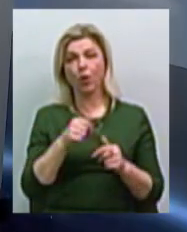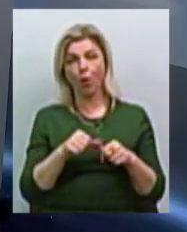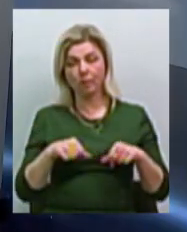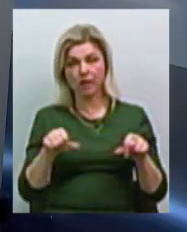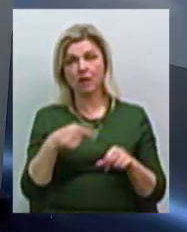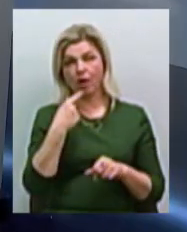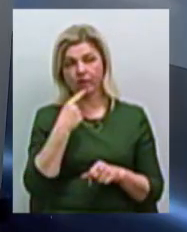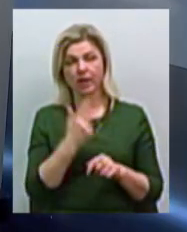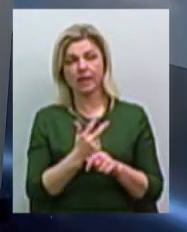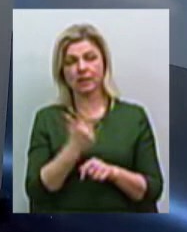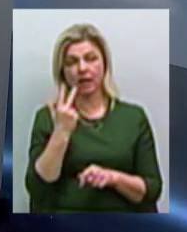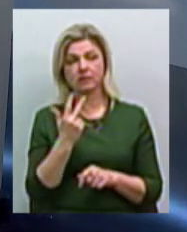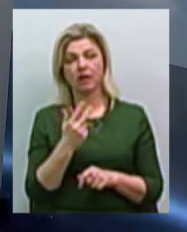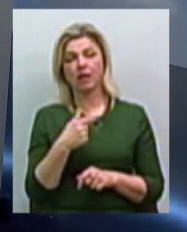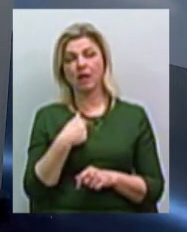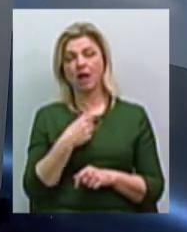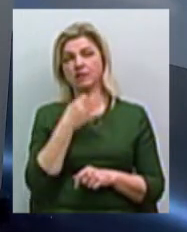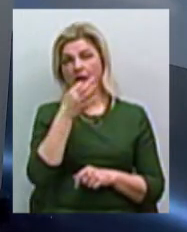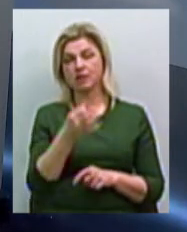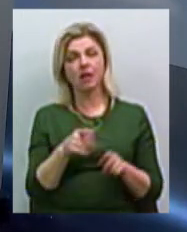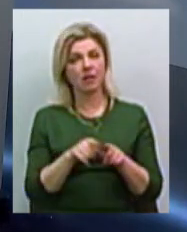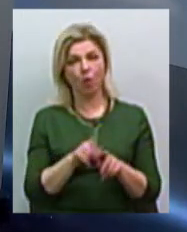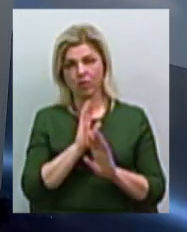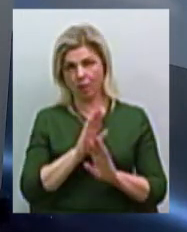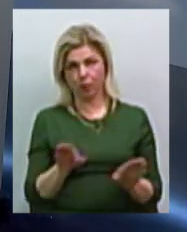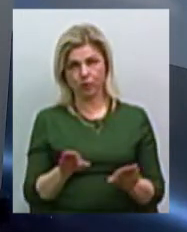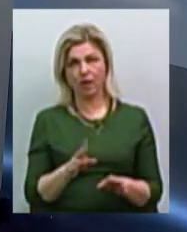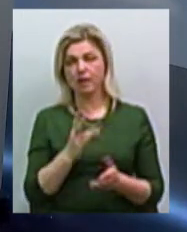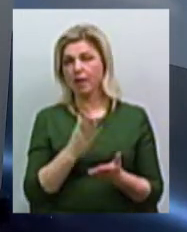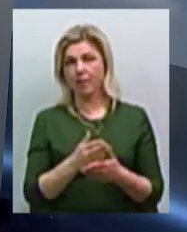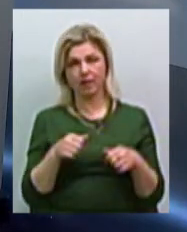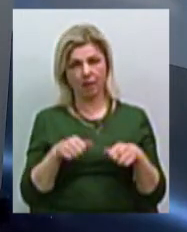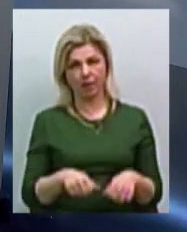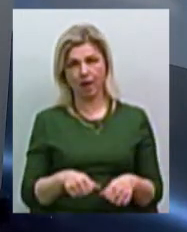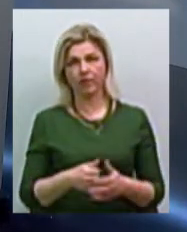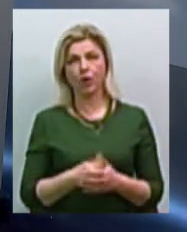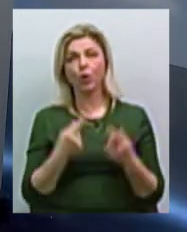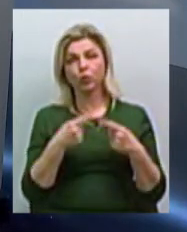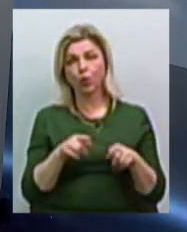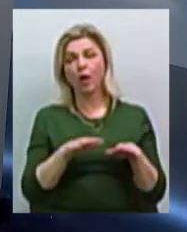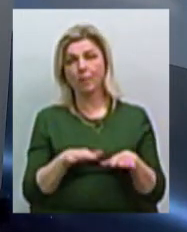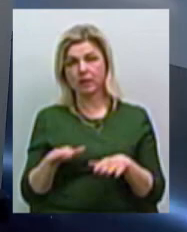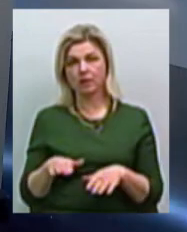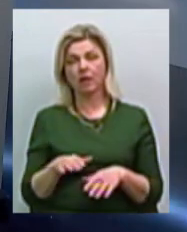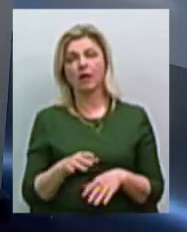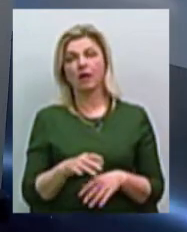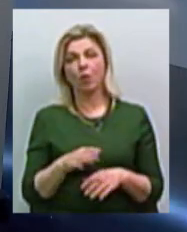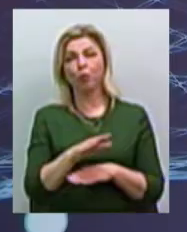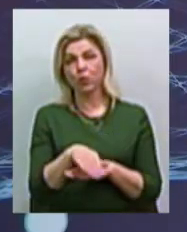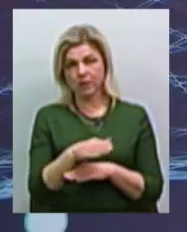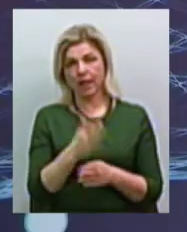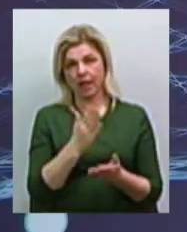три рази комісію. Я сказав, ні, цього не бить. Не маєте права цього. В інших місцях, що ли? У нас парків пусті.